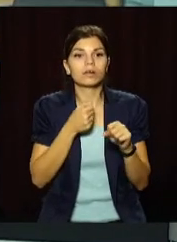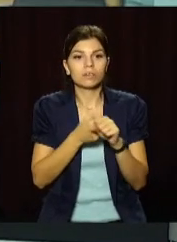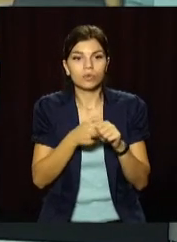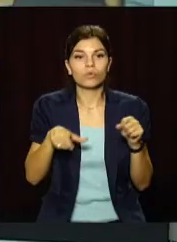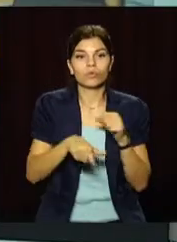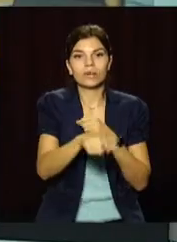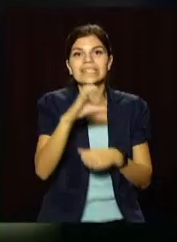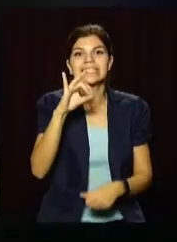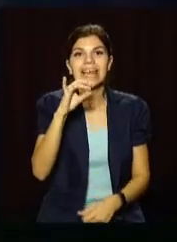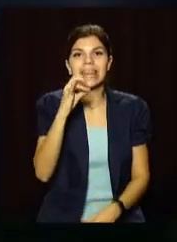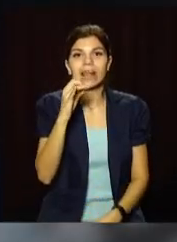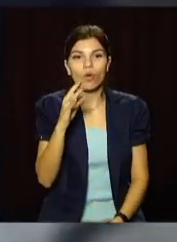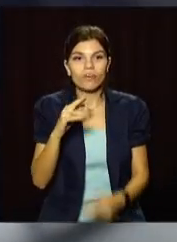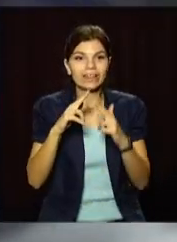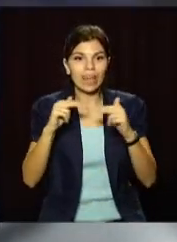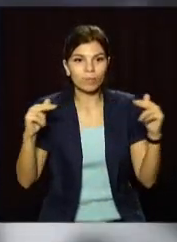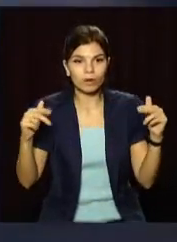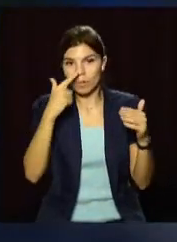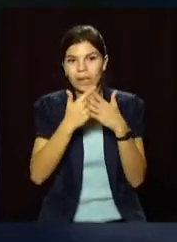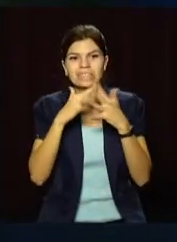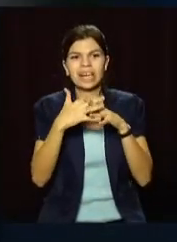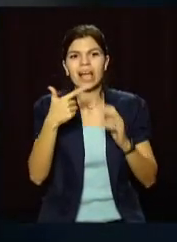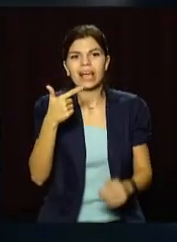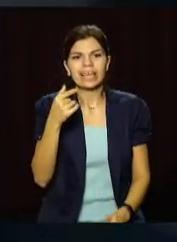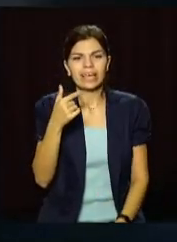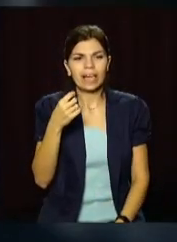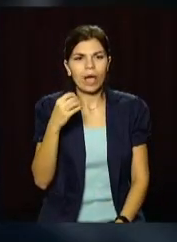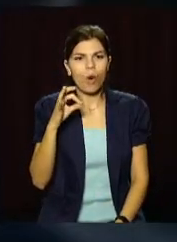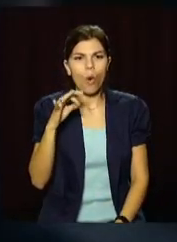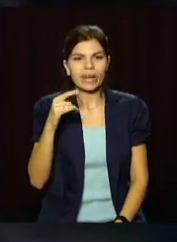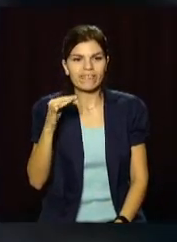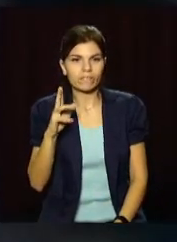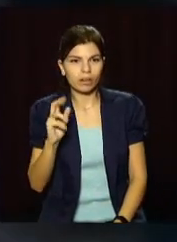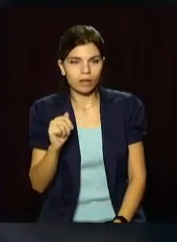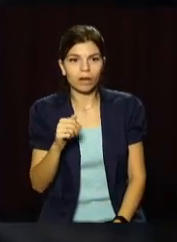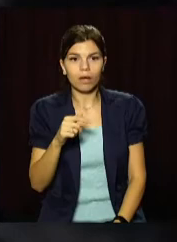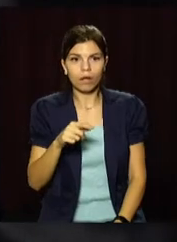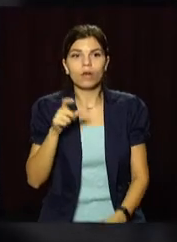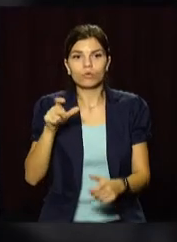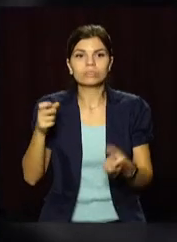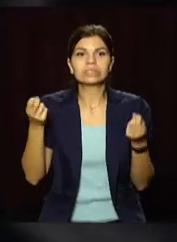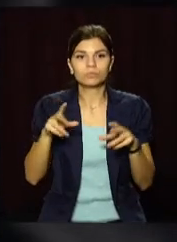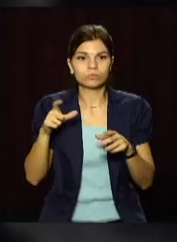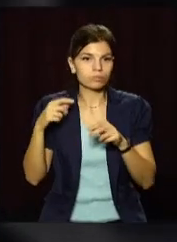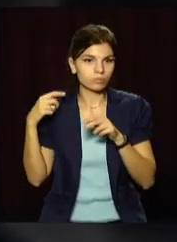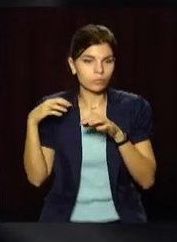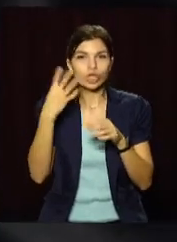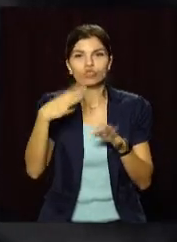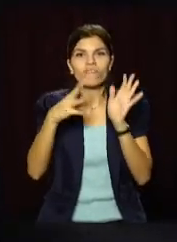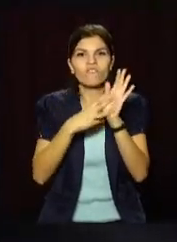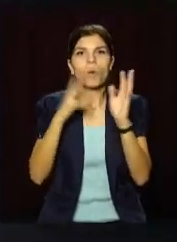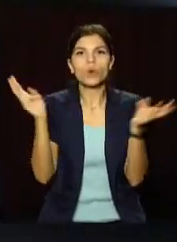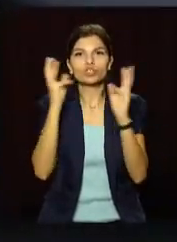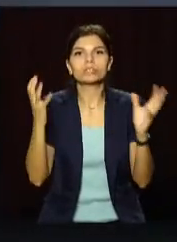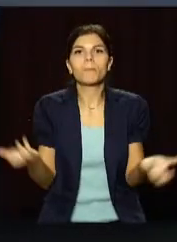автошляху Синельникове, Дніпро, поблизу села Георгіївка Синельниківського району. На перетунок виїхали відділення 48-ї державної